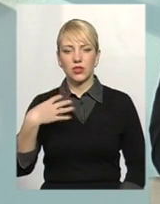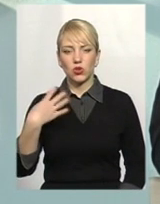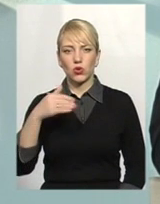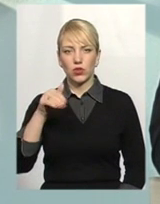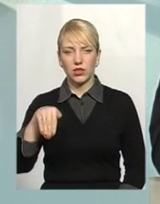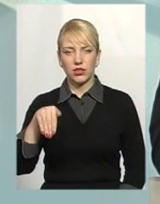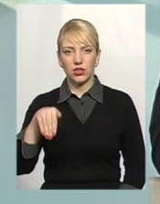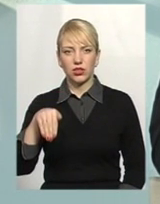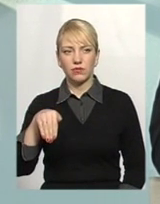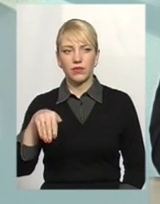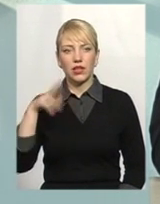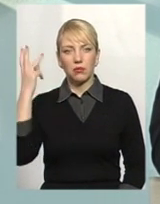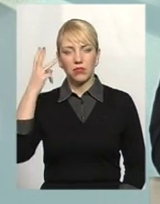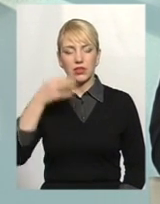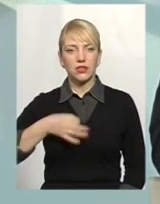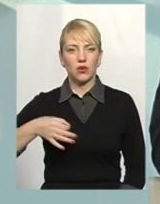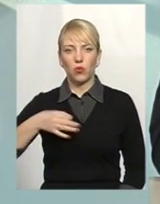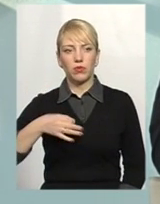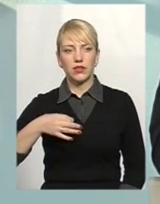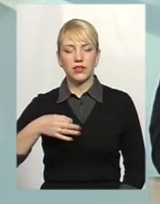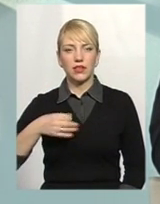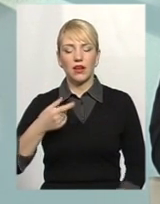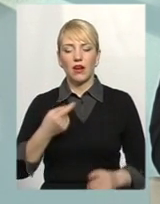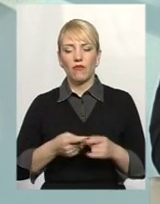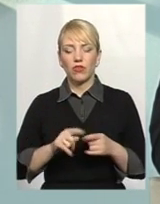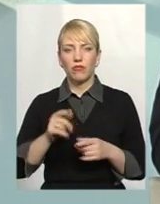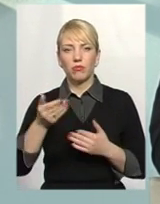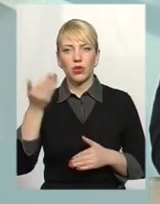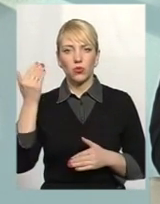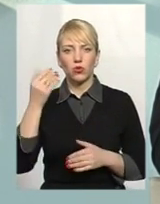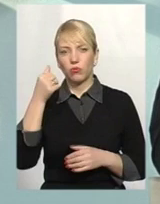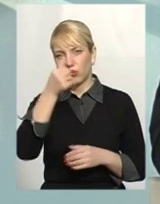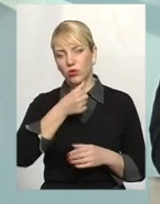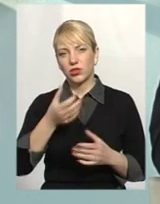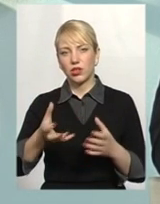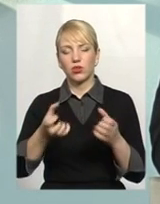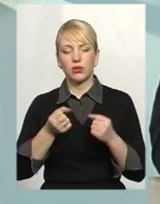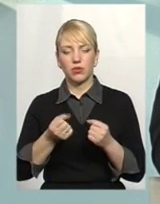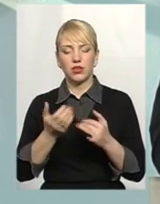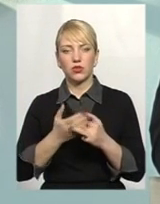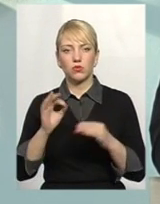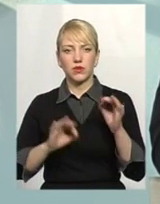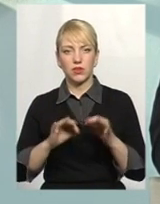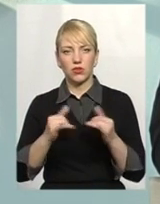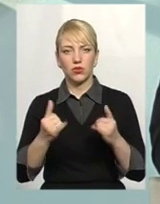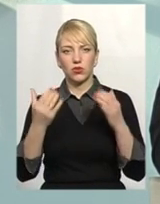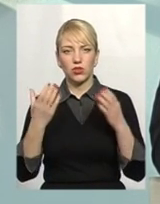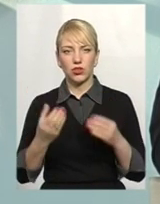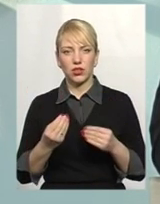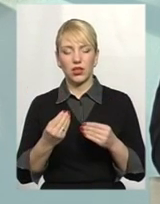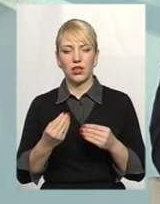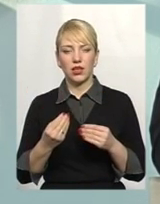в Хмельницькій області, вони в минулому році отримували субсидію. На сьогоднішній день їх